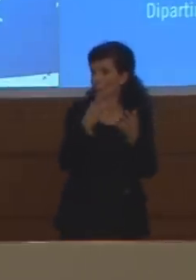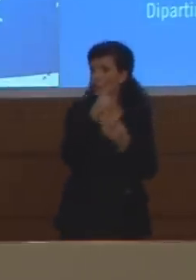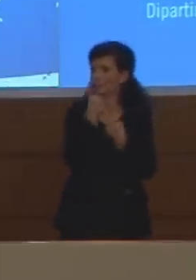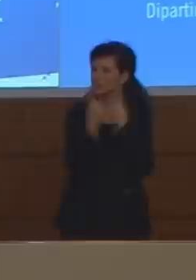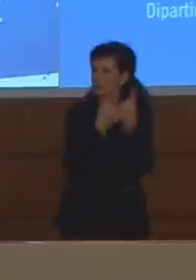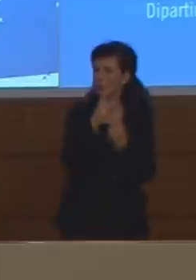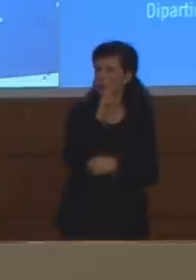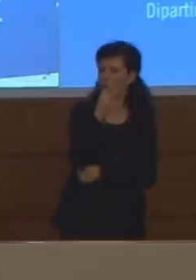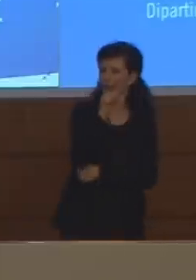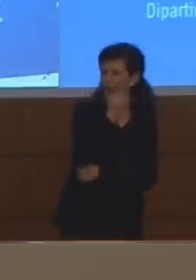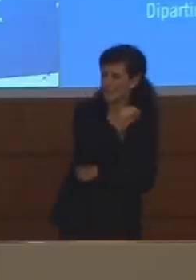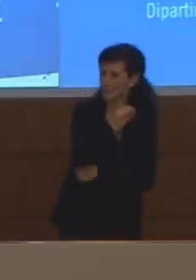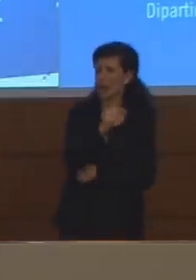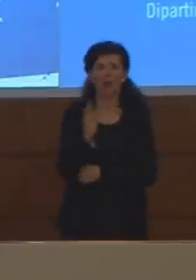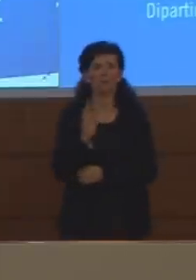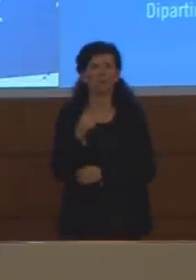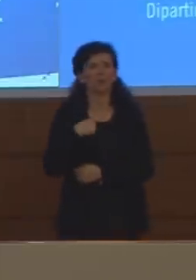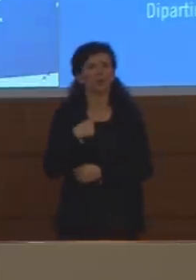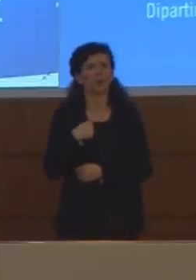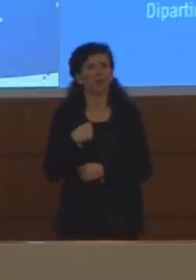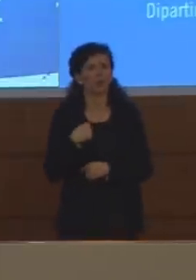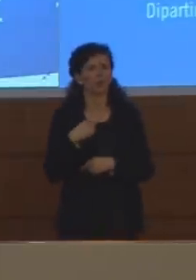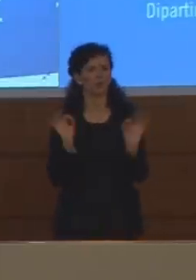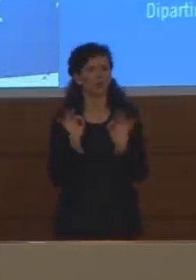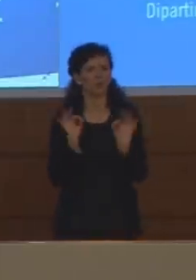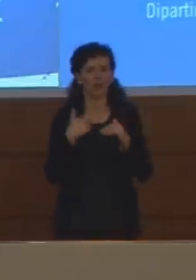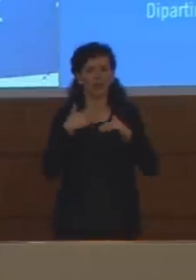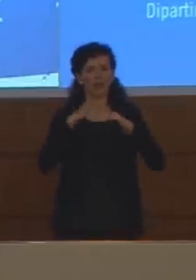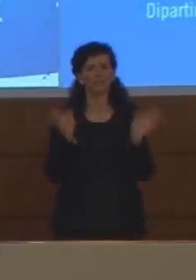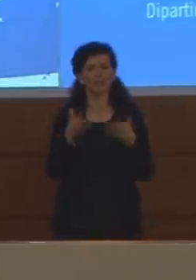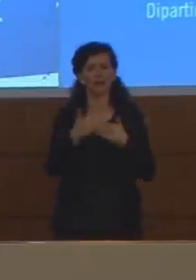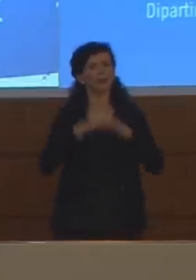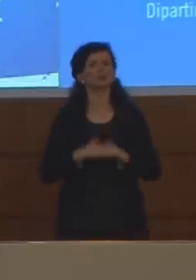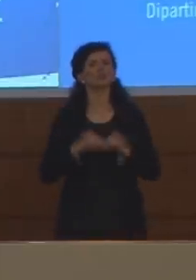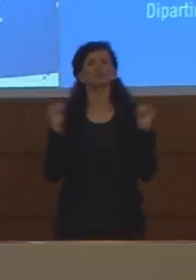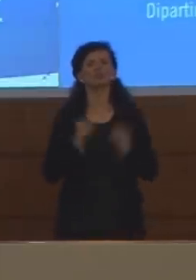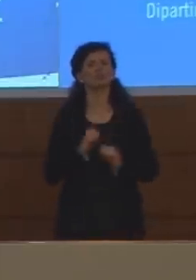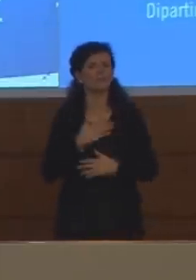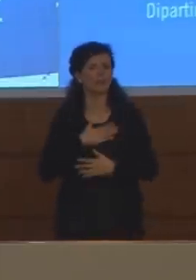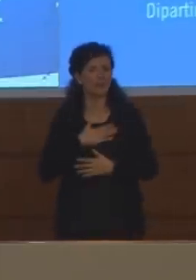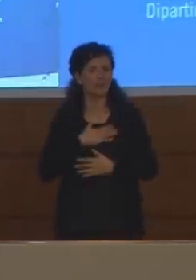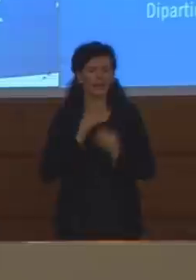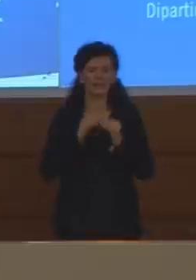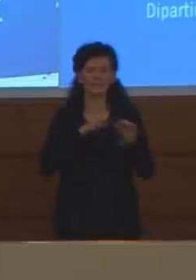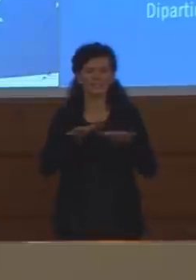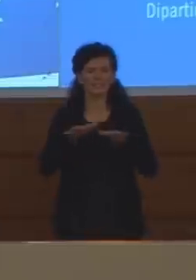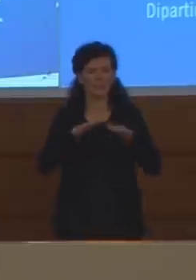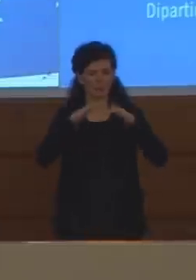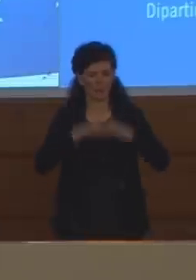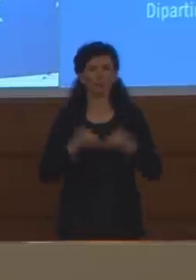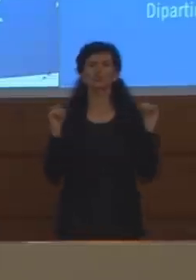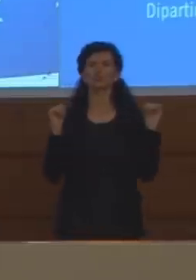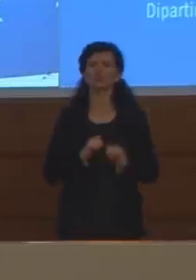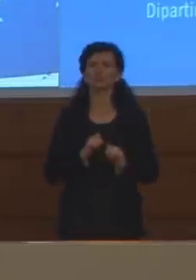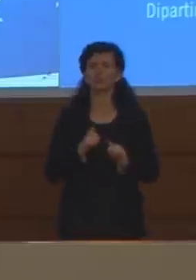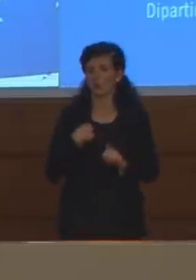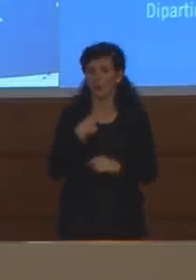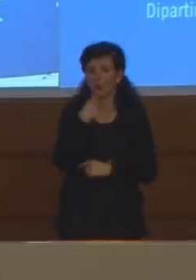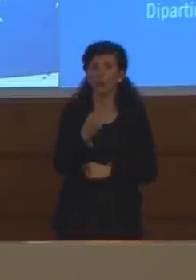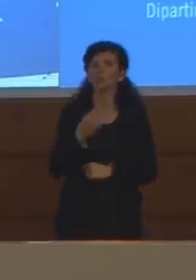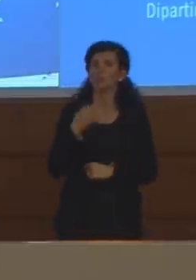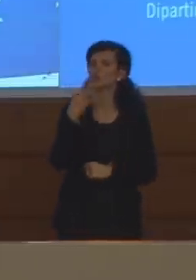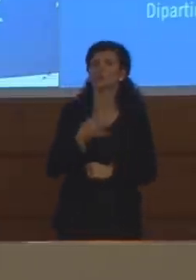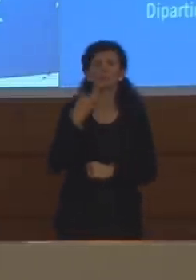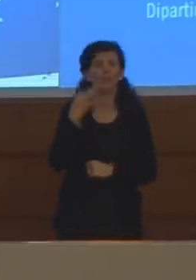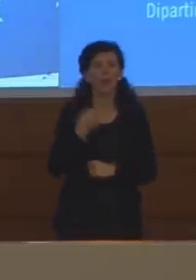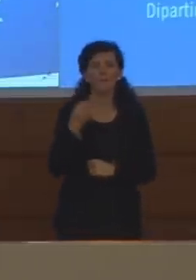Noi non abbiamo avuto indicazioni. Noi come Dipartimento della Protezione Civile, come sistema della protezione civile, l'ho detto sempre,